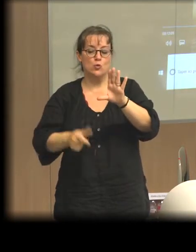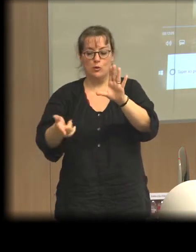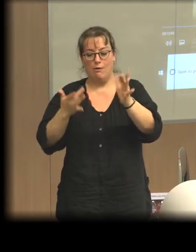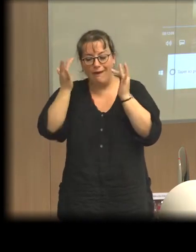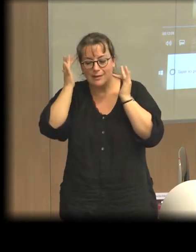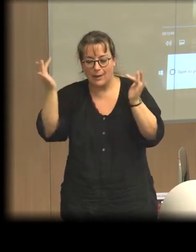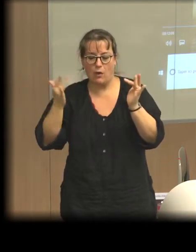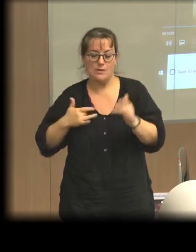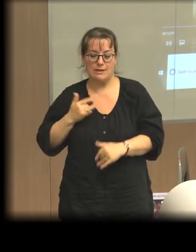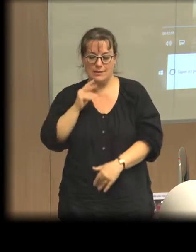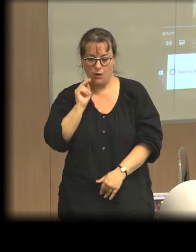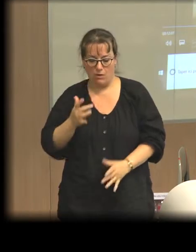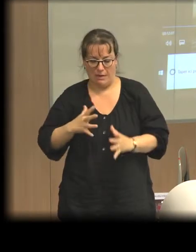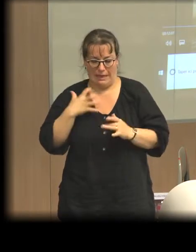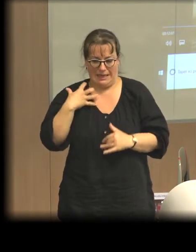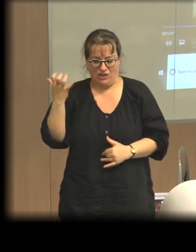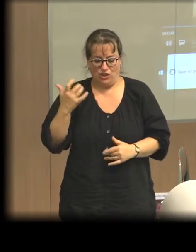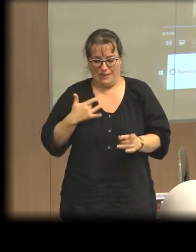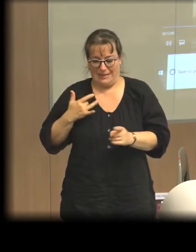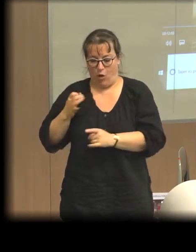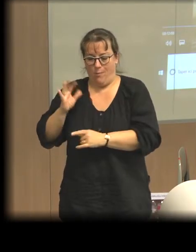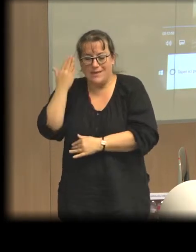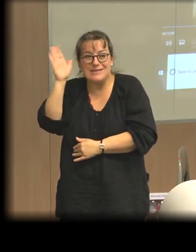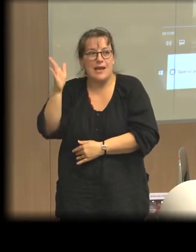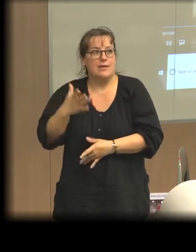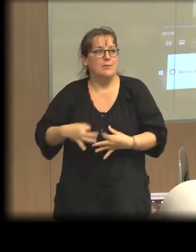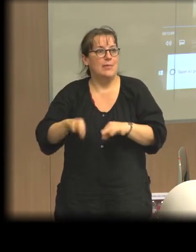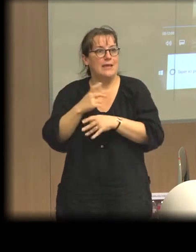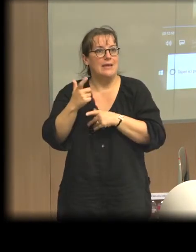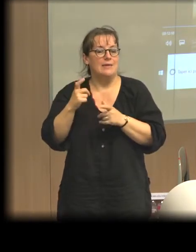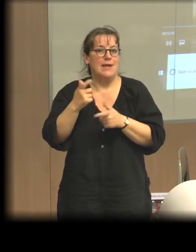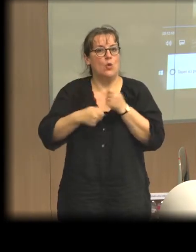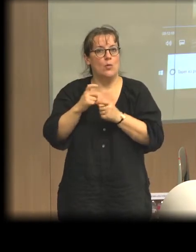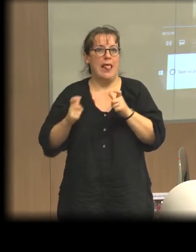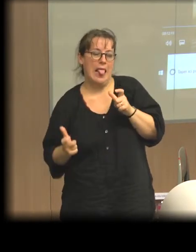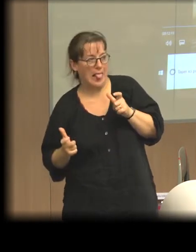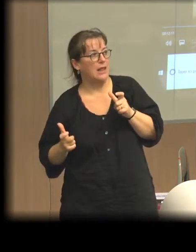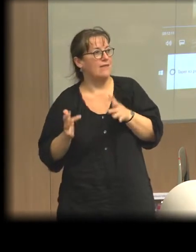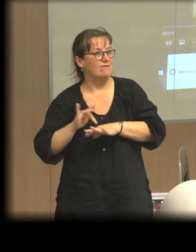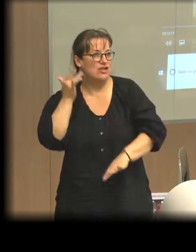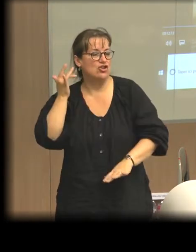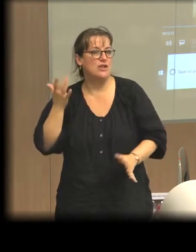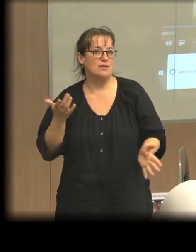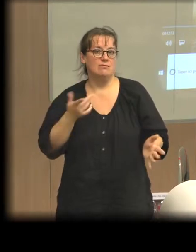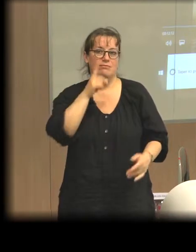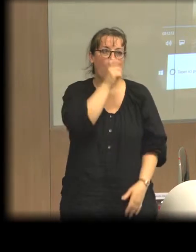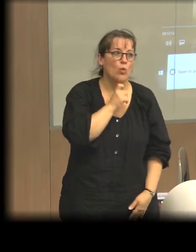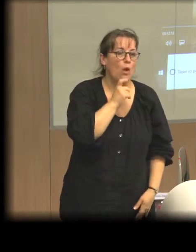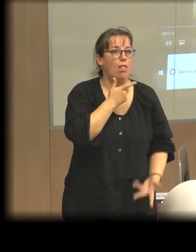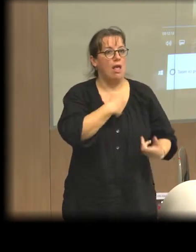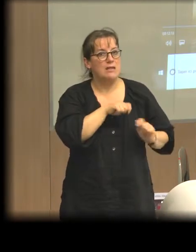en matière de reconnaissance de l'économie sociale et solidaire s'est fait dans les pays du Sud, Portugal,